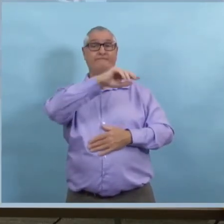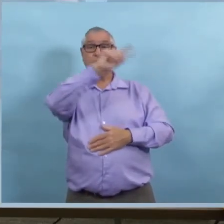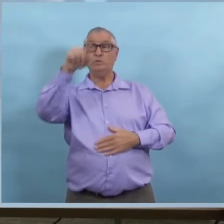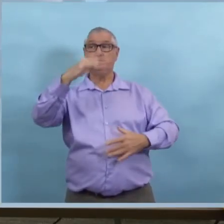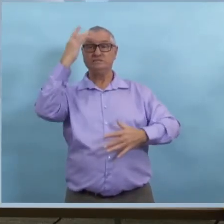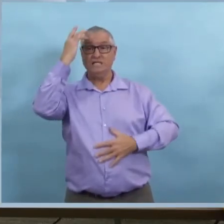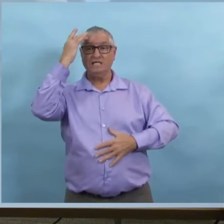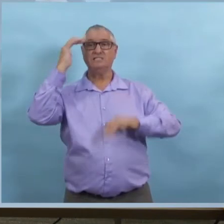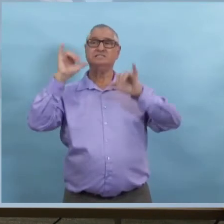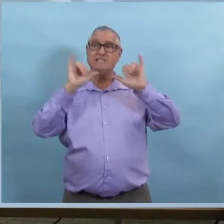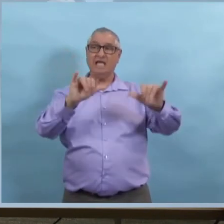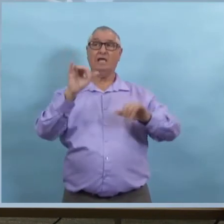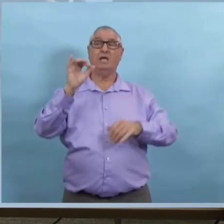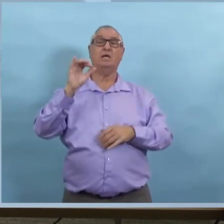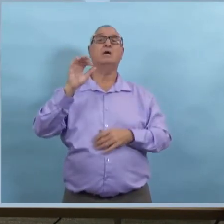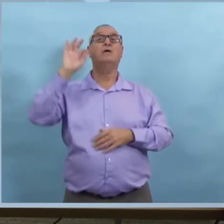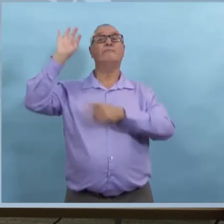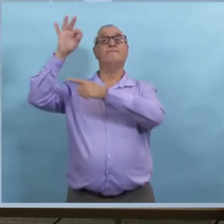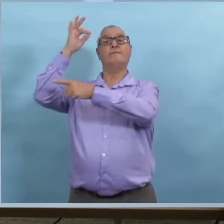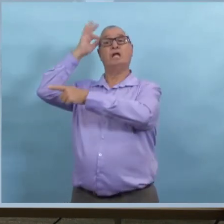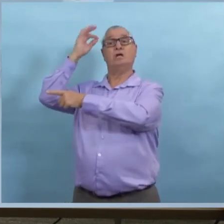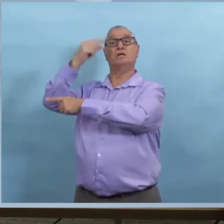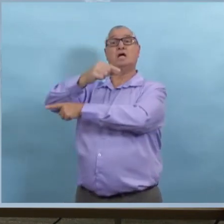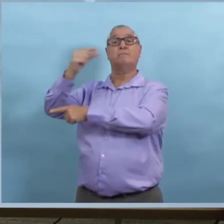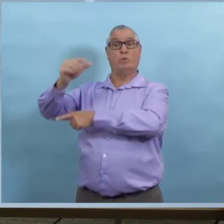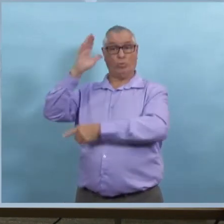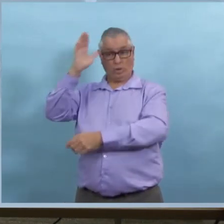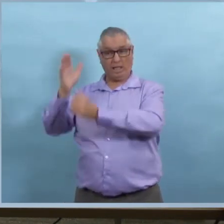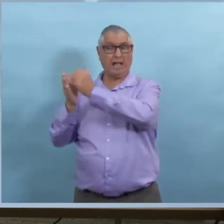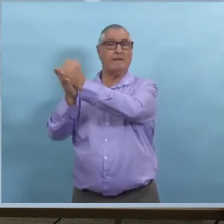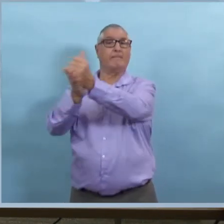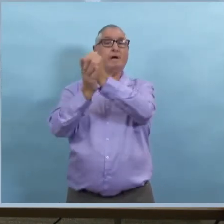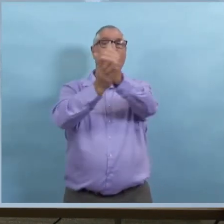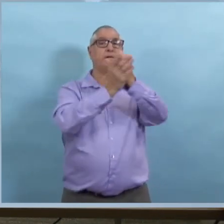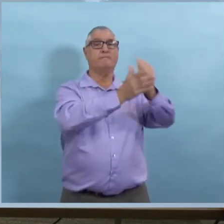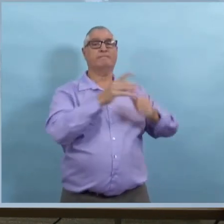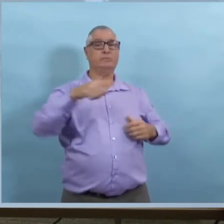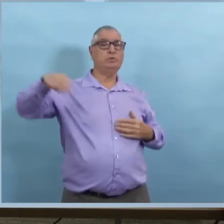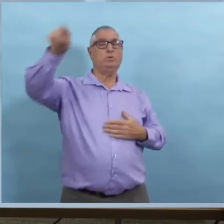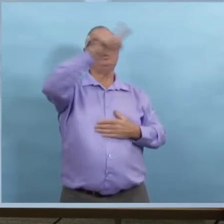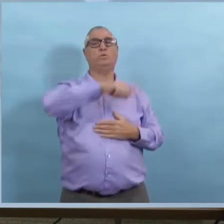qui va permettre aux gens de rester chez eux quand ils sont malades et ce, pour le bien de la nation.